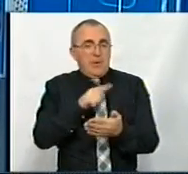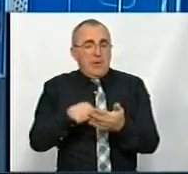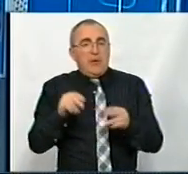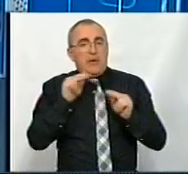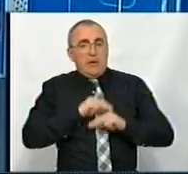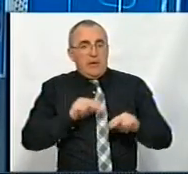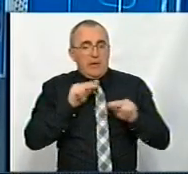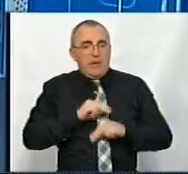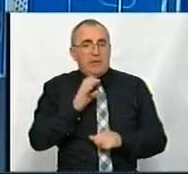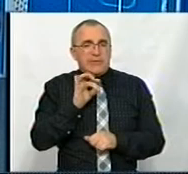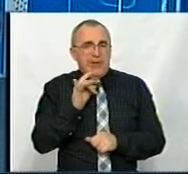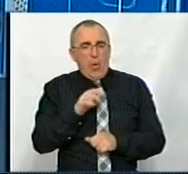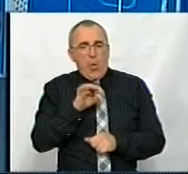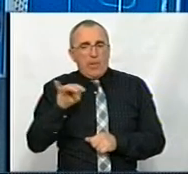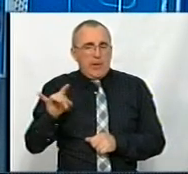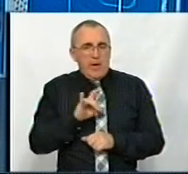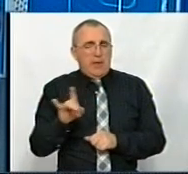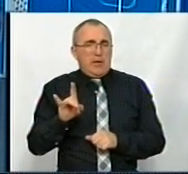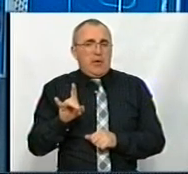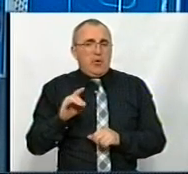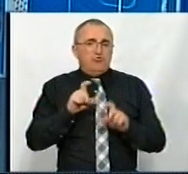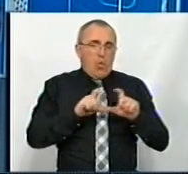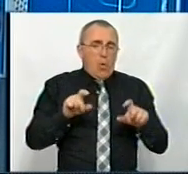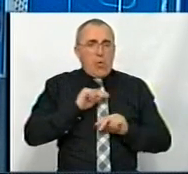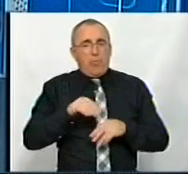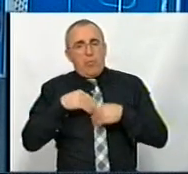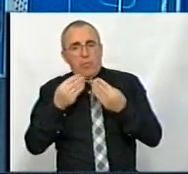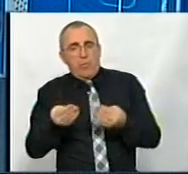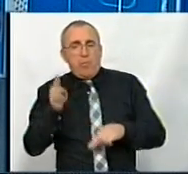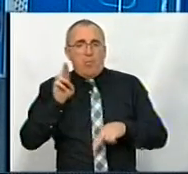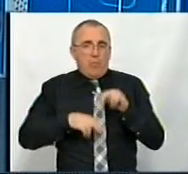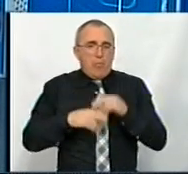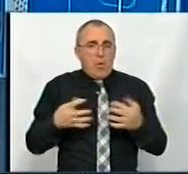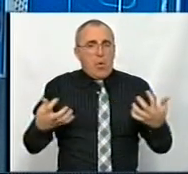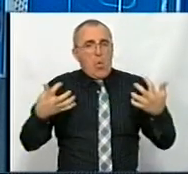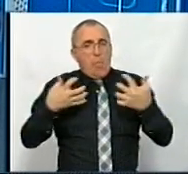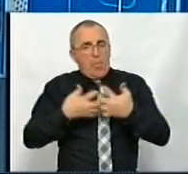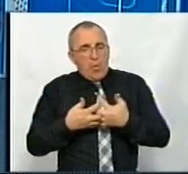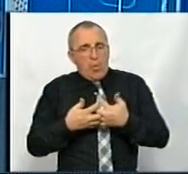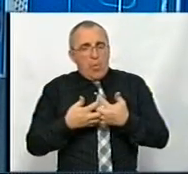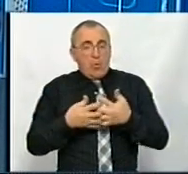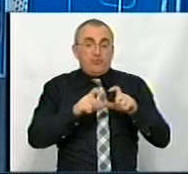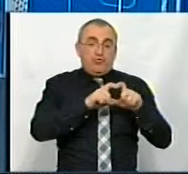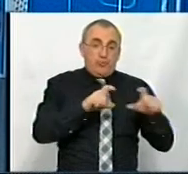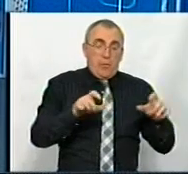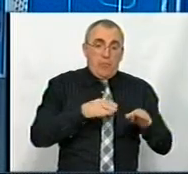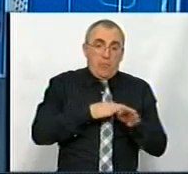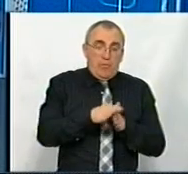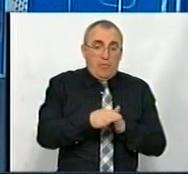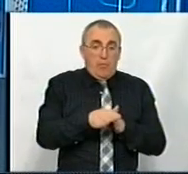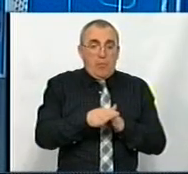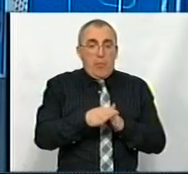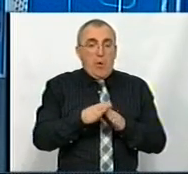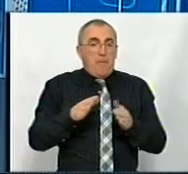Робота зі стейкхолдерами, тобто школи і роботодавці. Як ви бачите побудову комунікації і зі школами для проведення певної